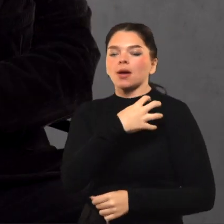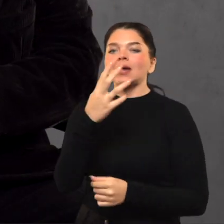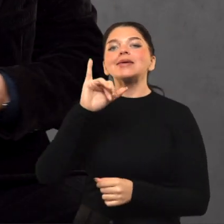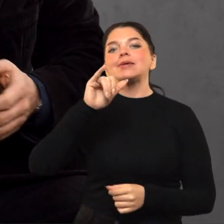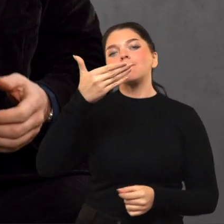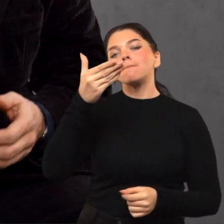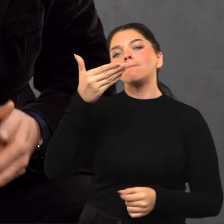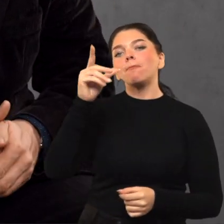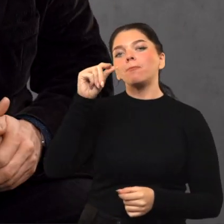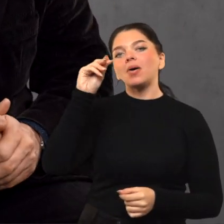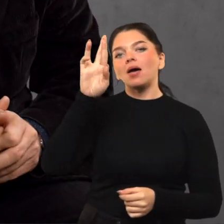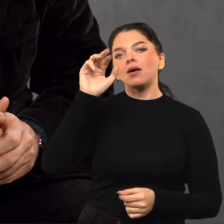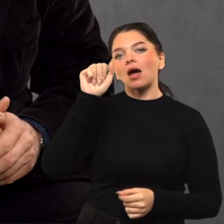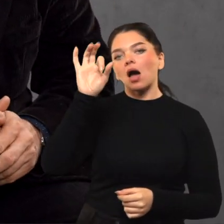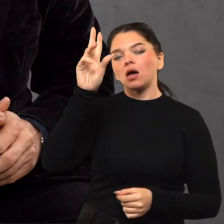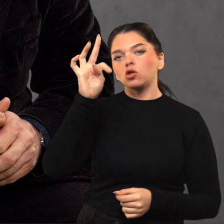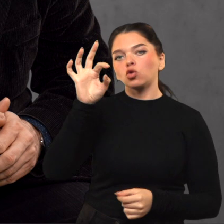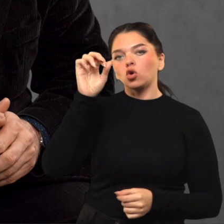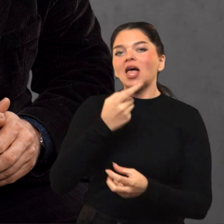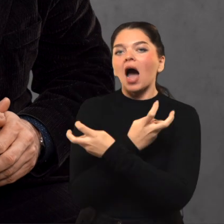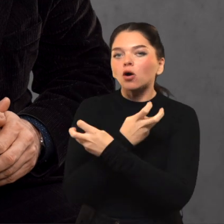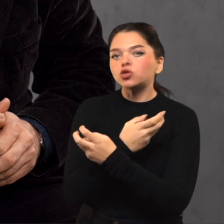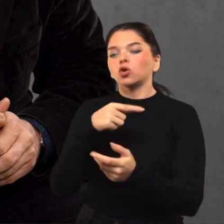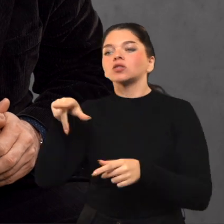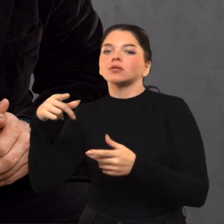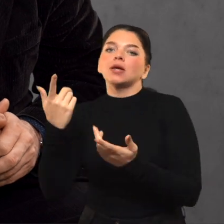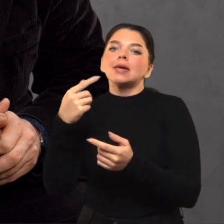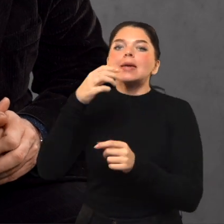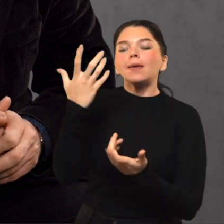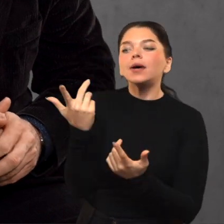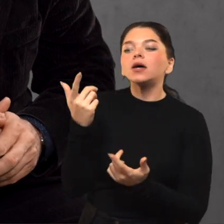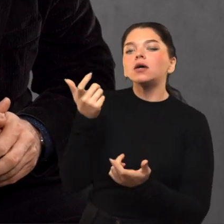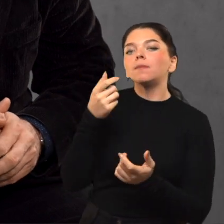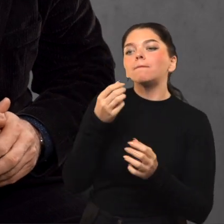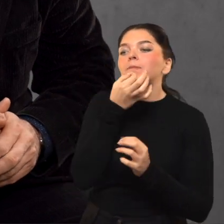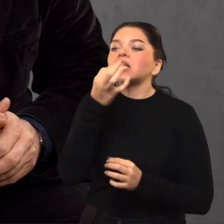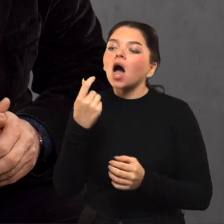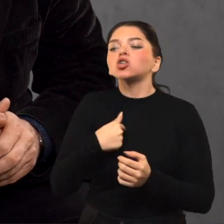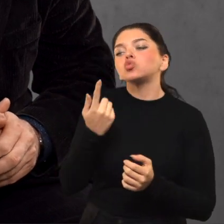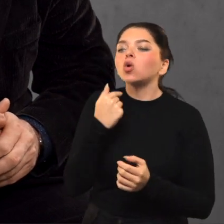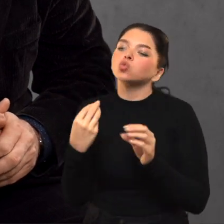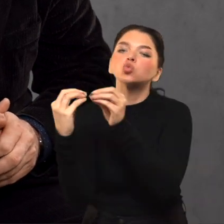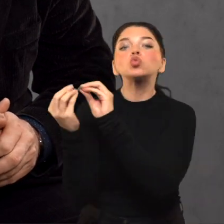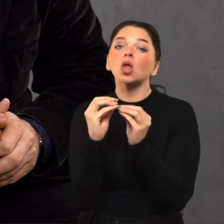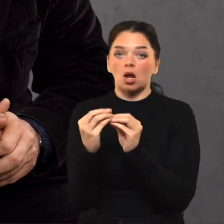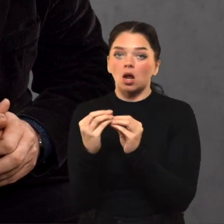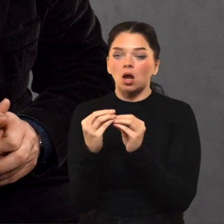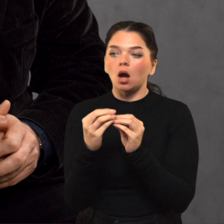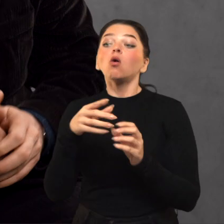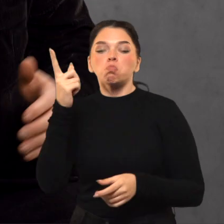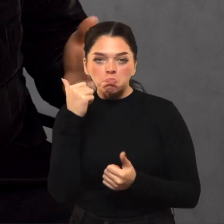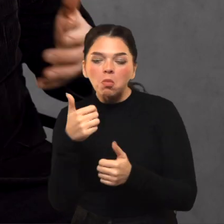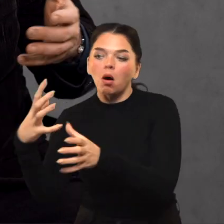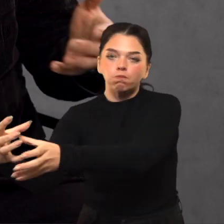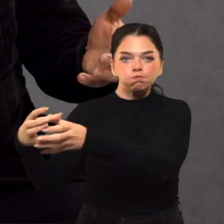Austrijos ir Rusijos imperatoriai buvo stovykloje. Pasakė, kad jis nori tartis. Ir aišku, toje buvo pasiūsta specialiai